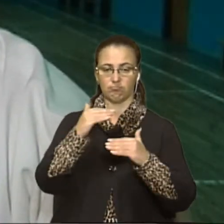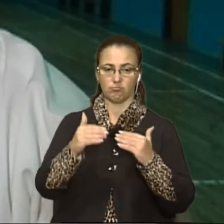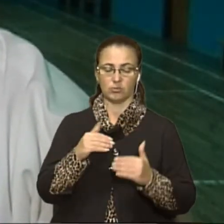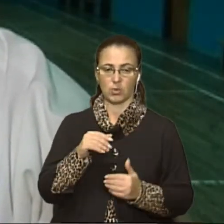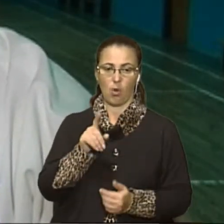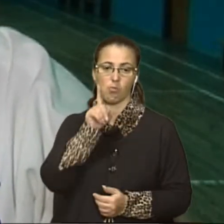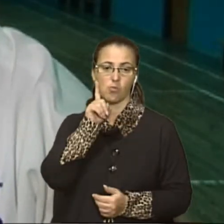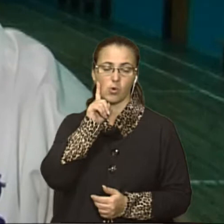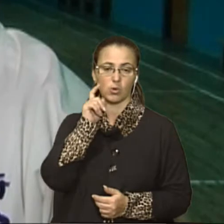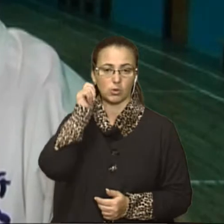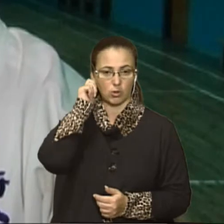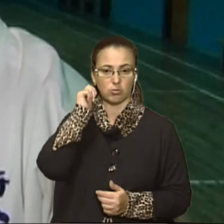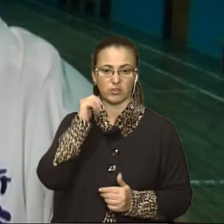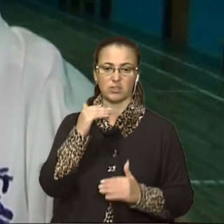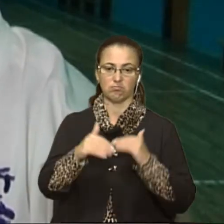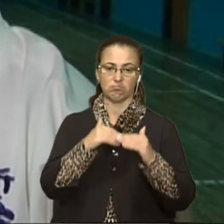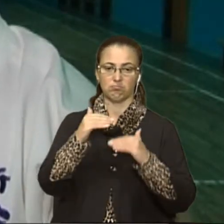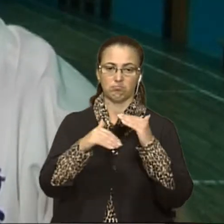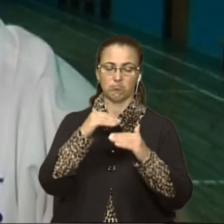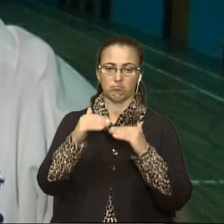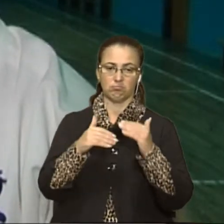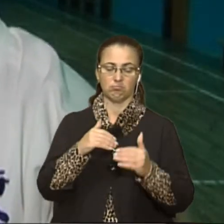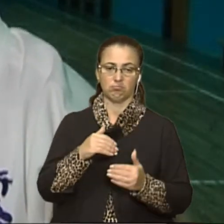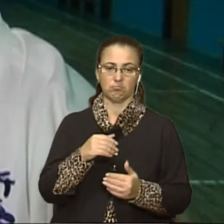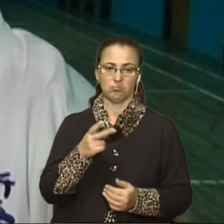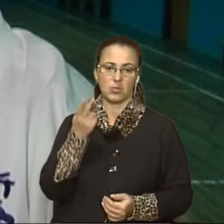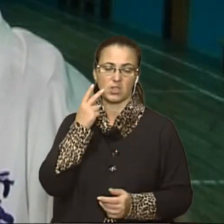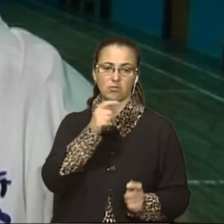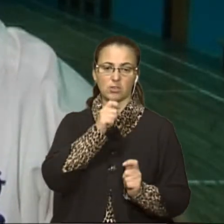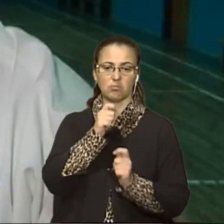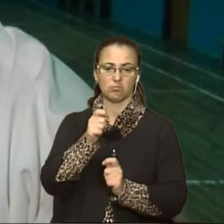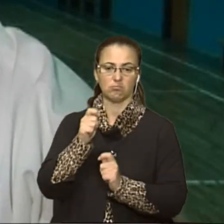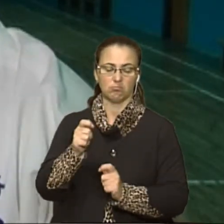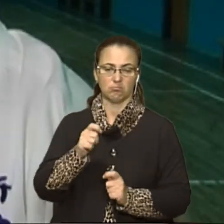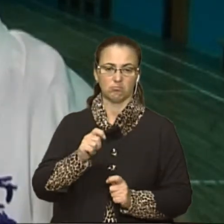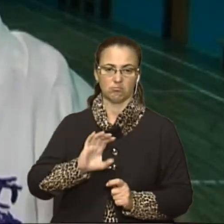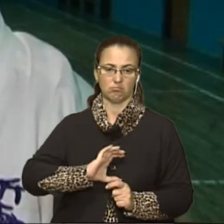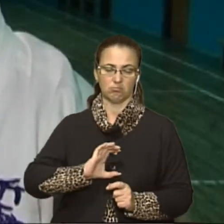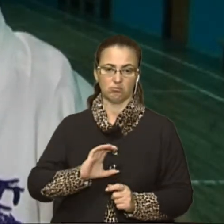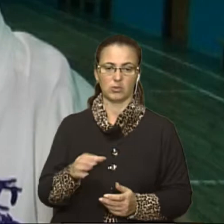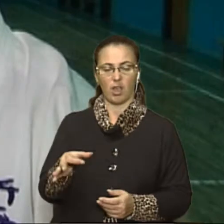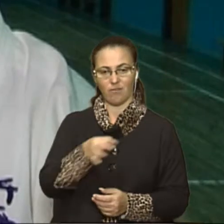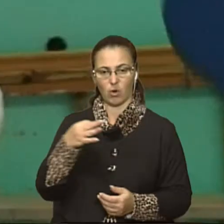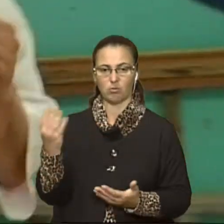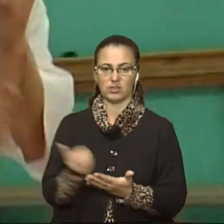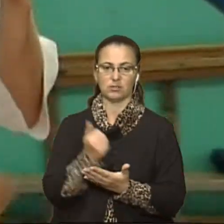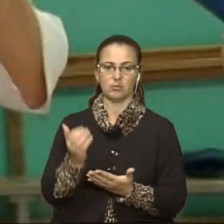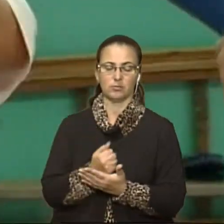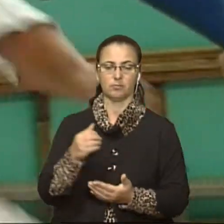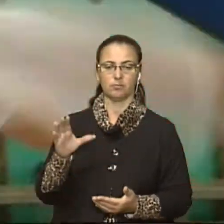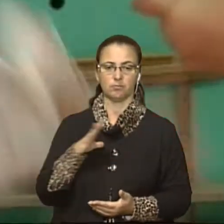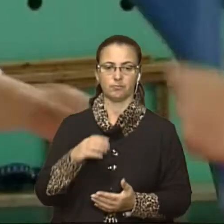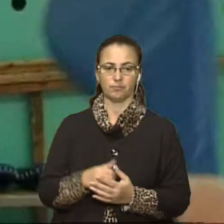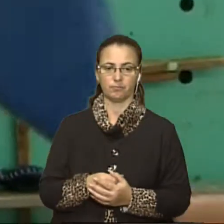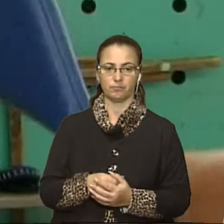підростковому такому вже більше. Був в призах постійно на чемпіонатах і в області Львова, і України. Юрій